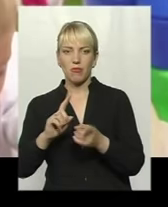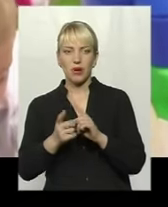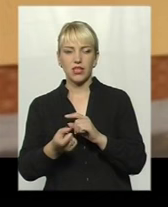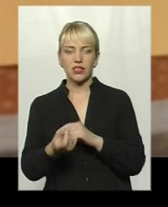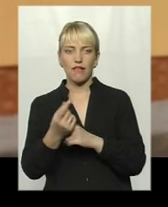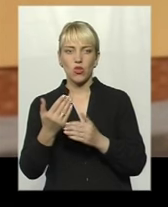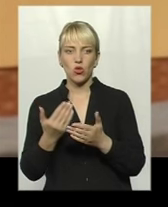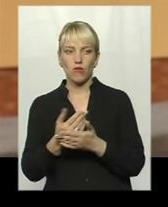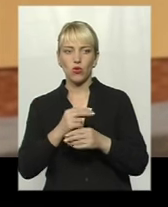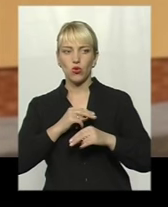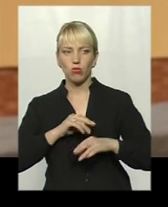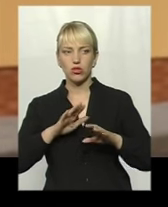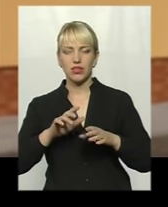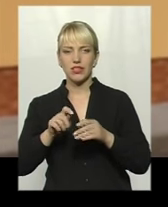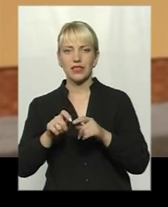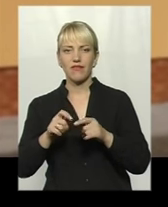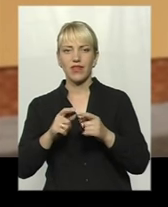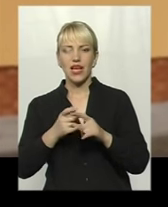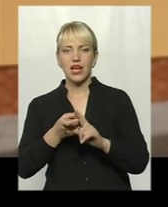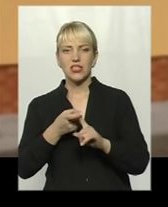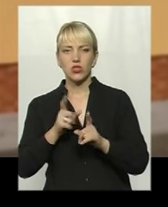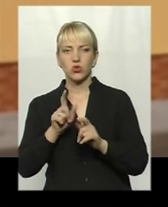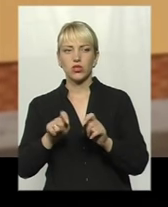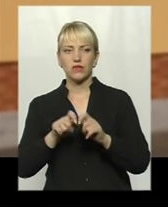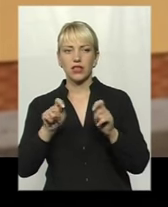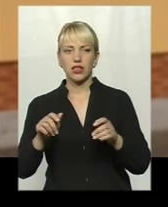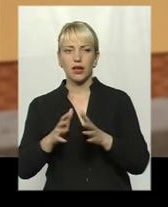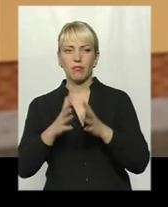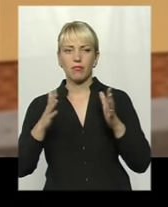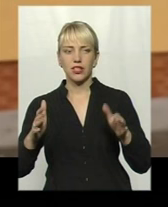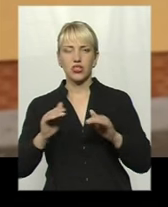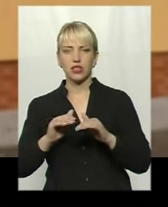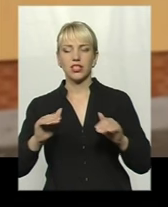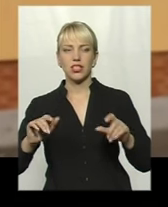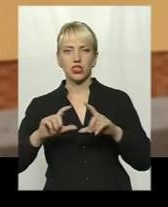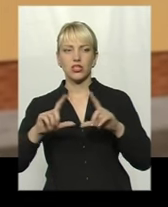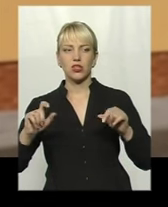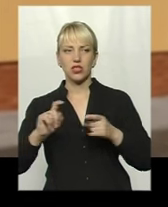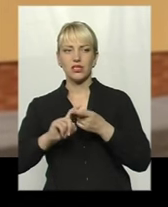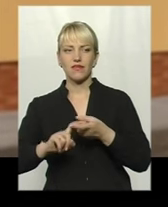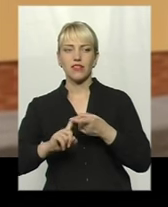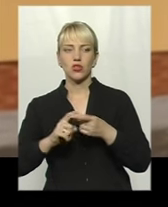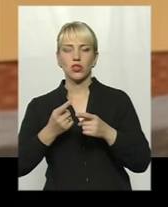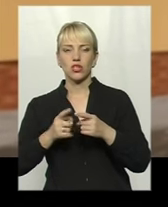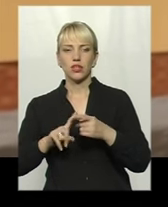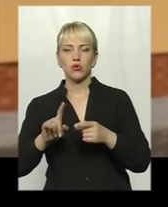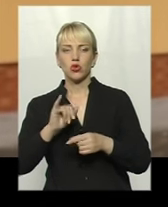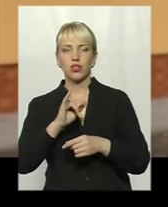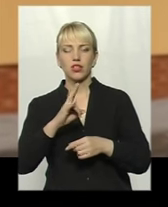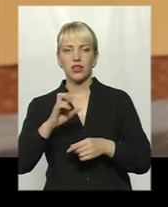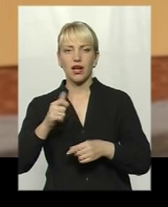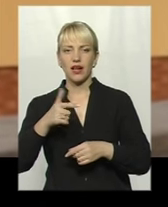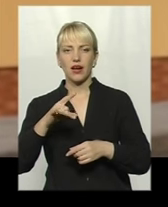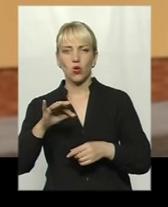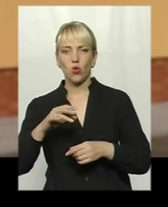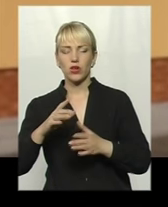місця в зв'язку з відкриттям більших садочків, в зв'язку з тим, що Інна Григорівна навіть якщо